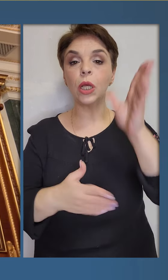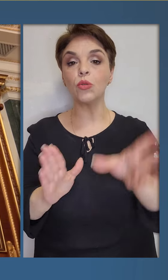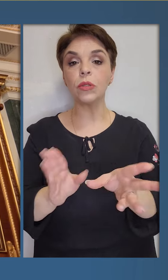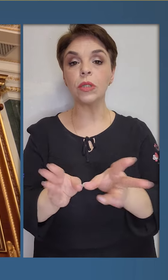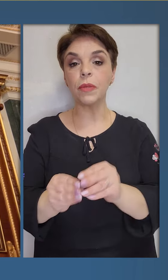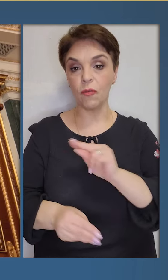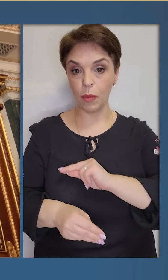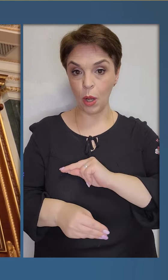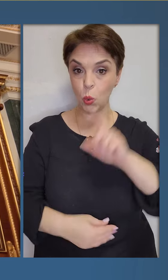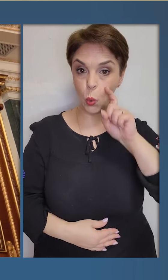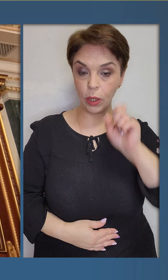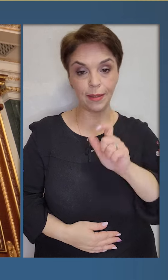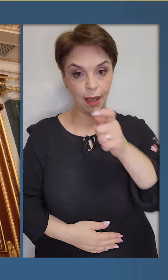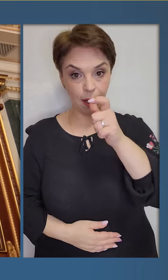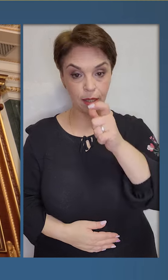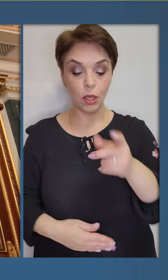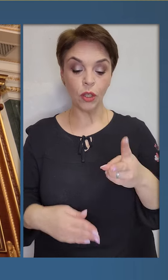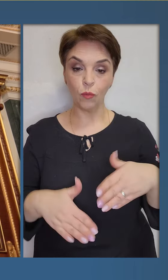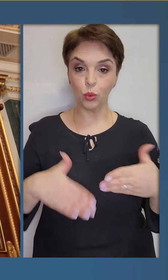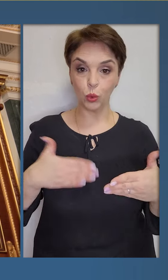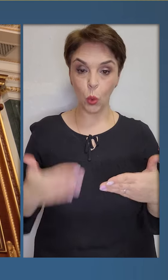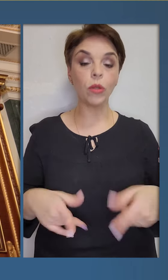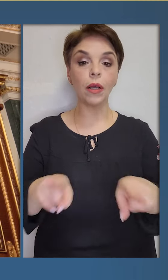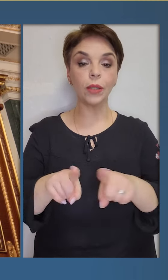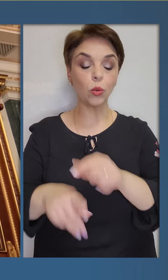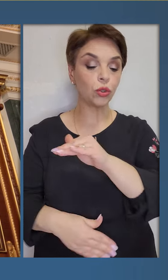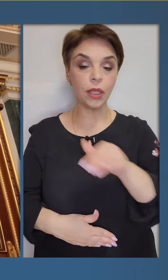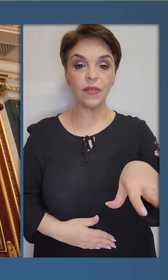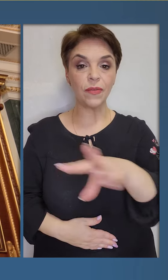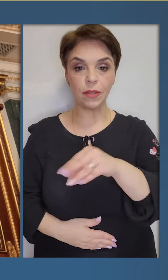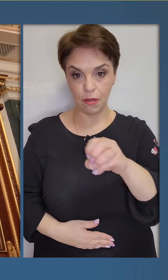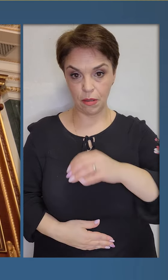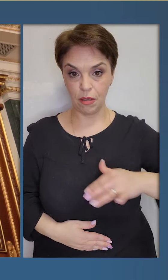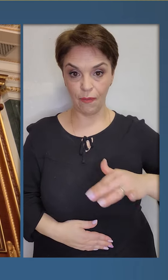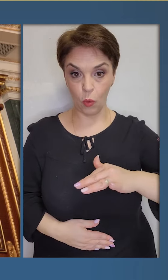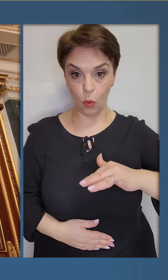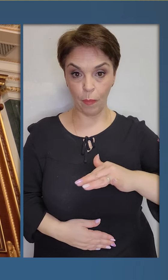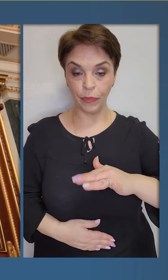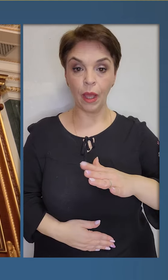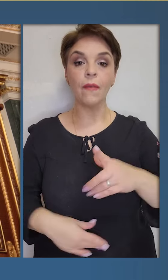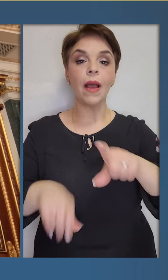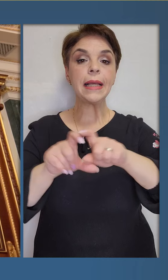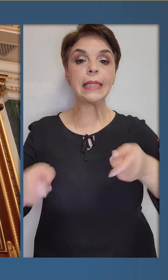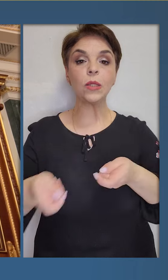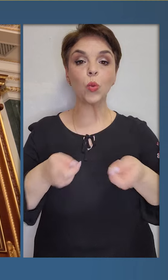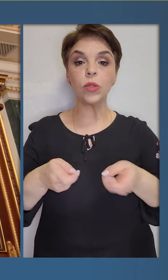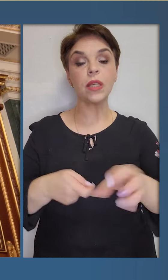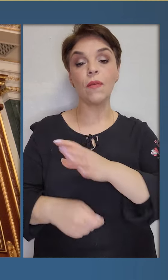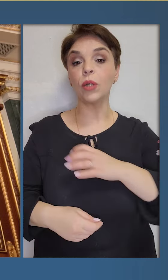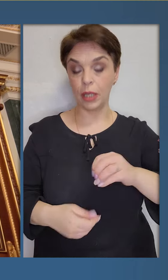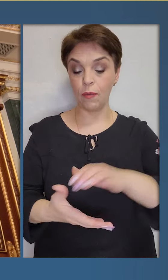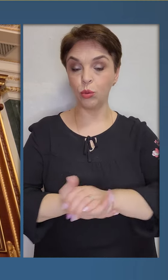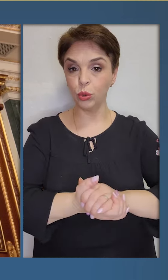подальшу співпрацю України та Греції, двосторонню, а також і на рівні всієї Європи. В інституціях